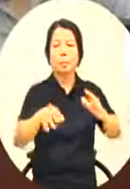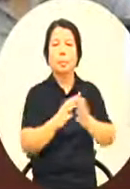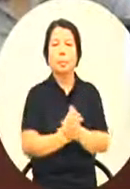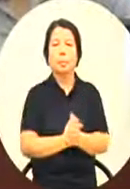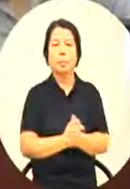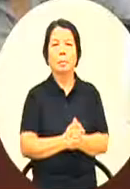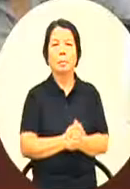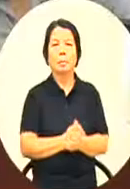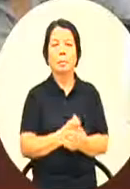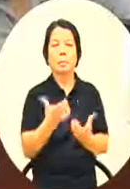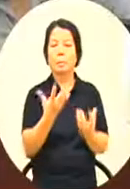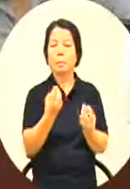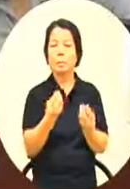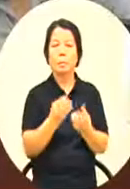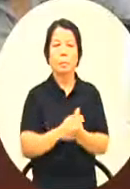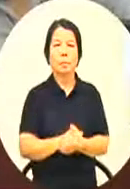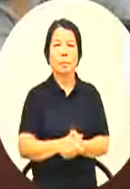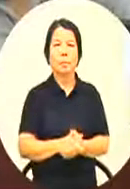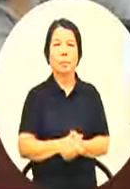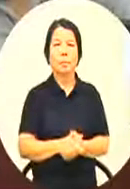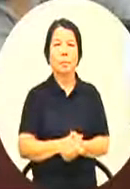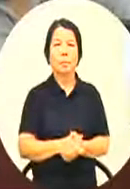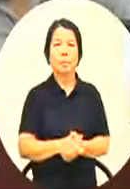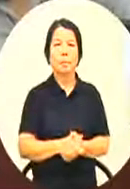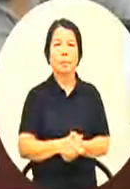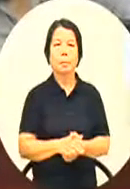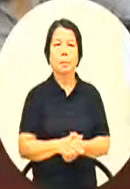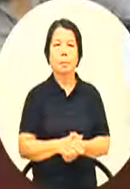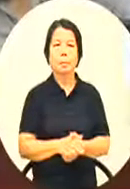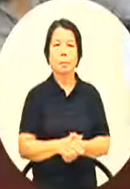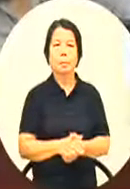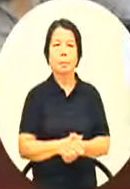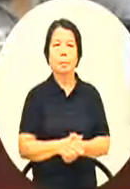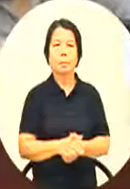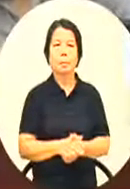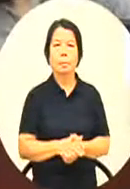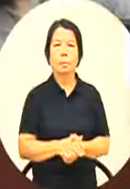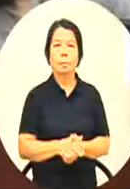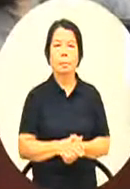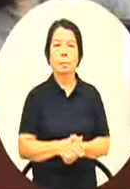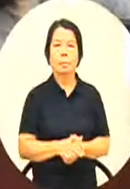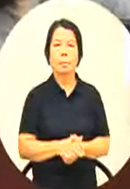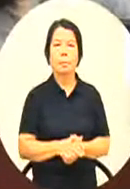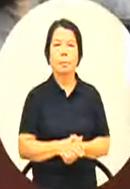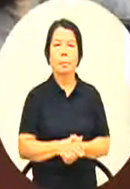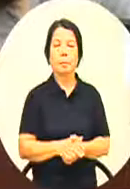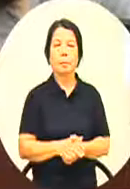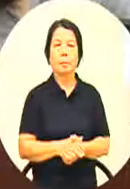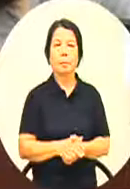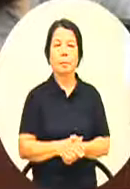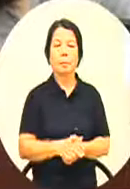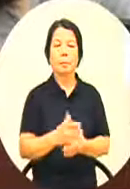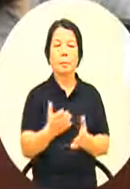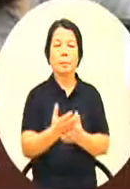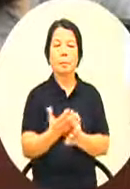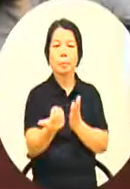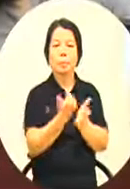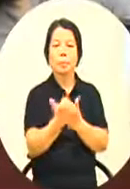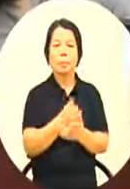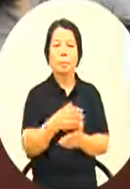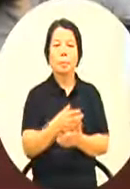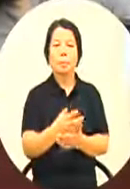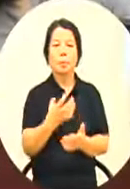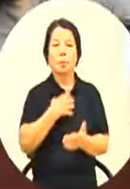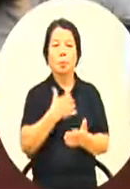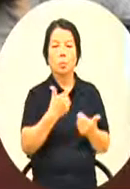较适合的空间比较没有这样的一个方式来处理那另外就是刚刚吴宇员讲的这个协